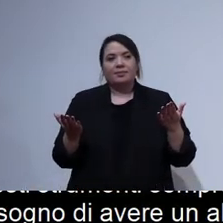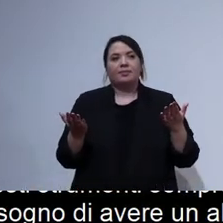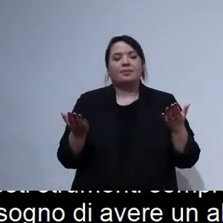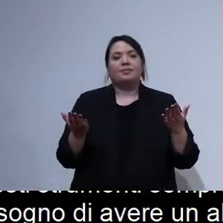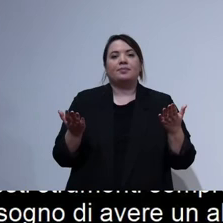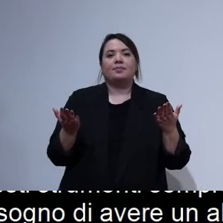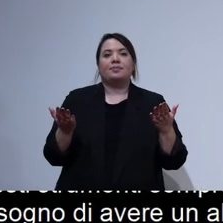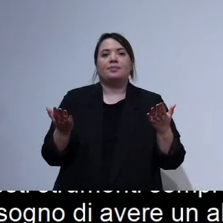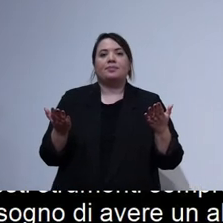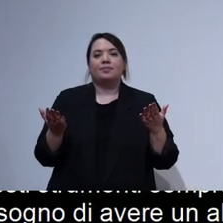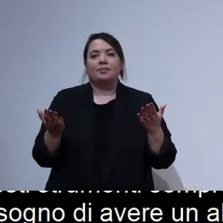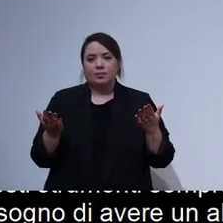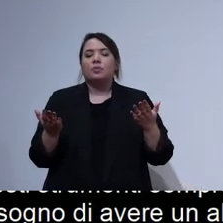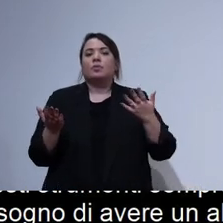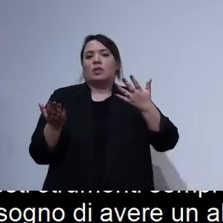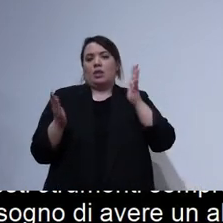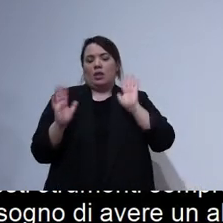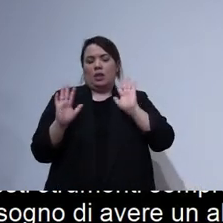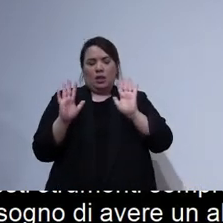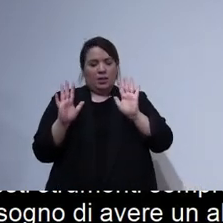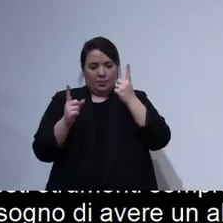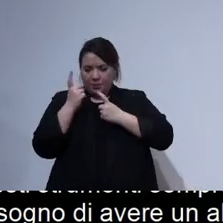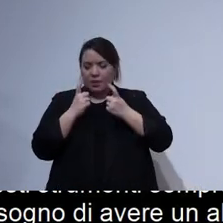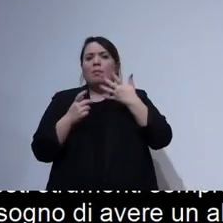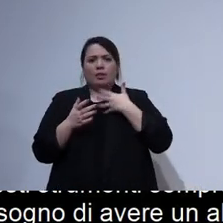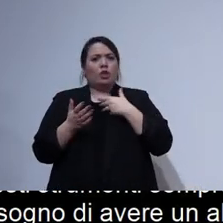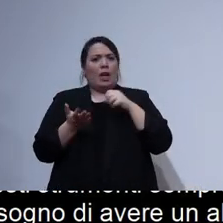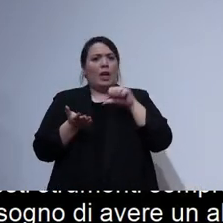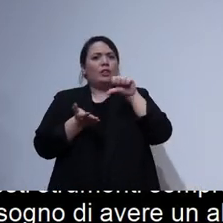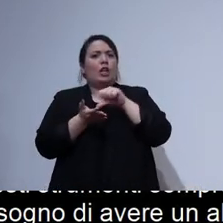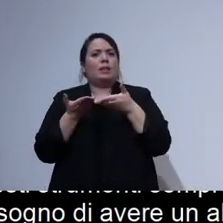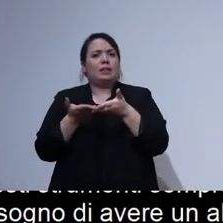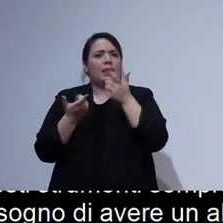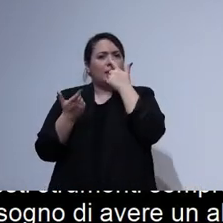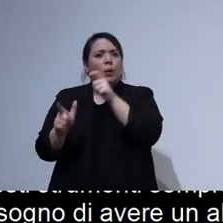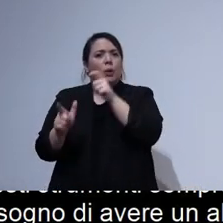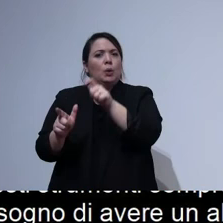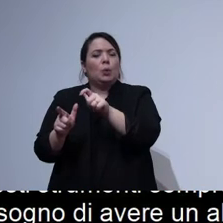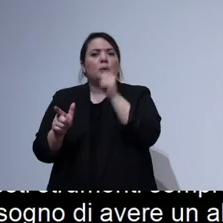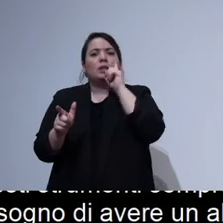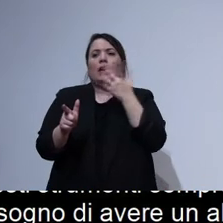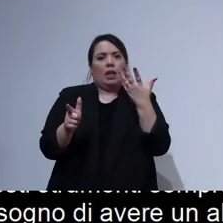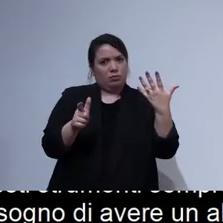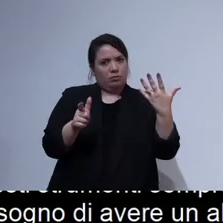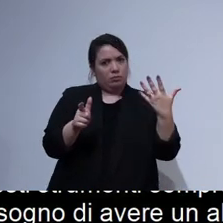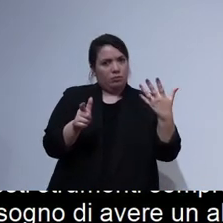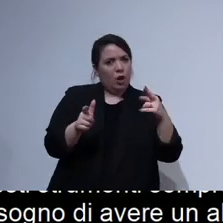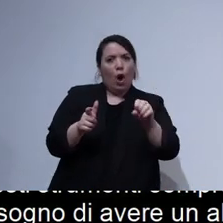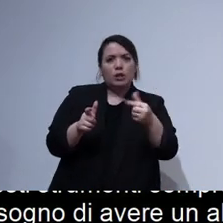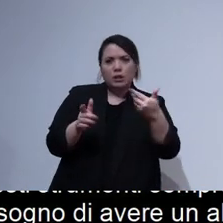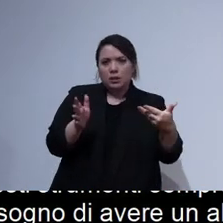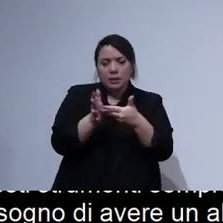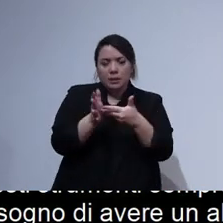però c'è un centro assistenza dedicato quindi c'è un servizio assistenza che è speciale più